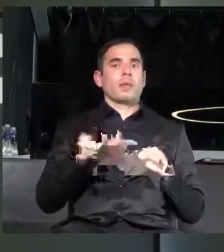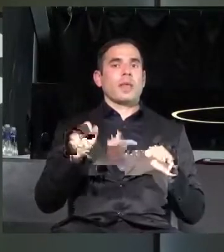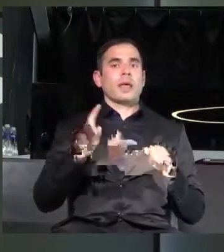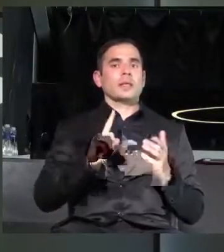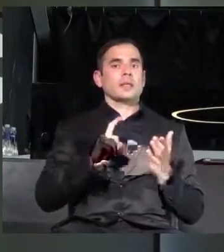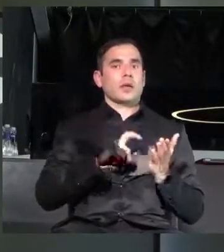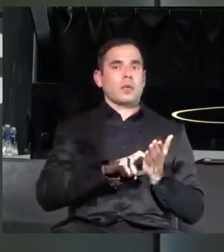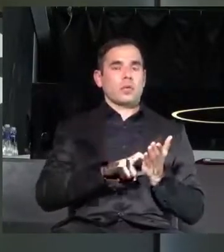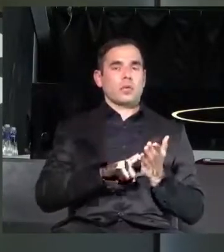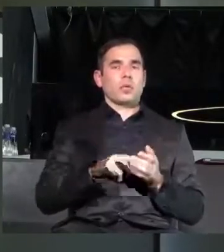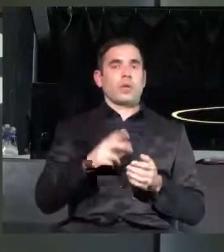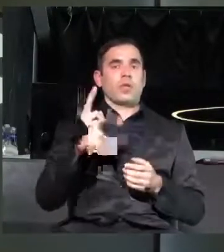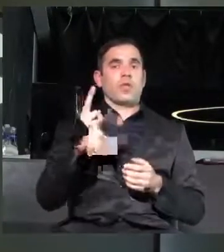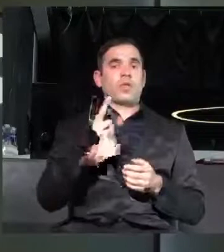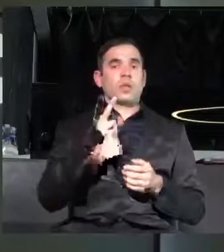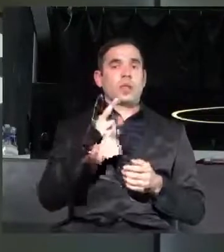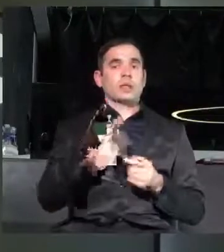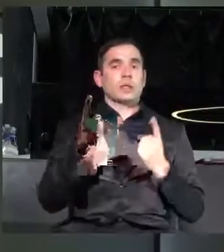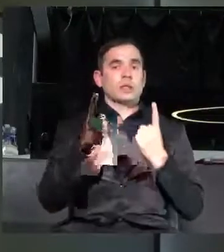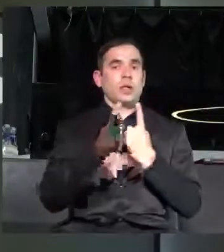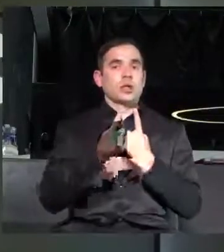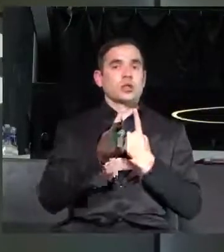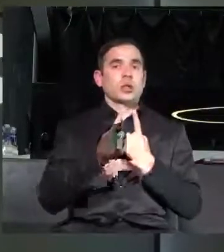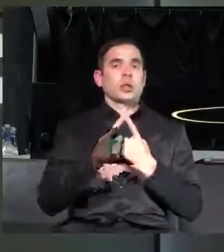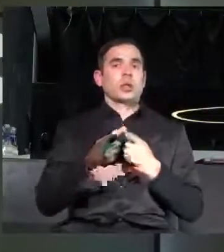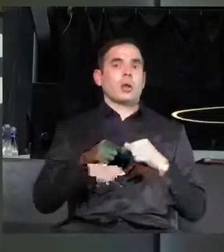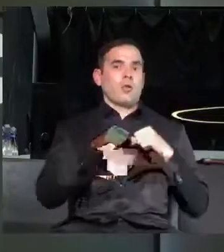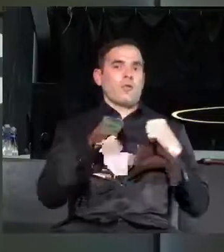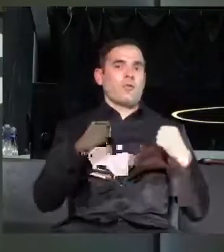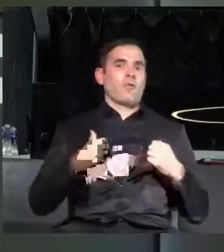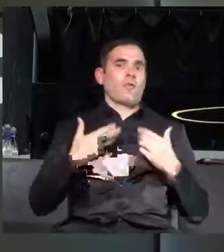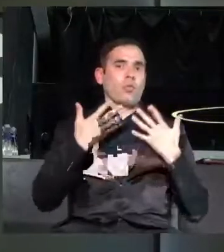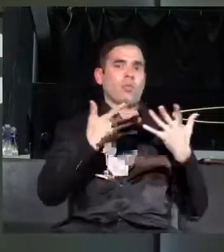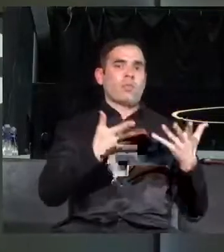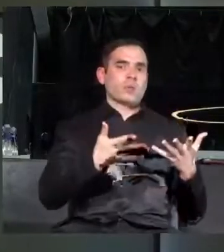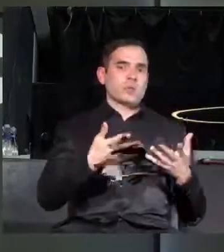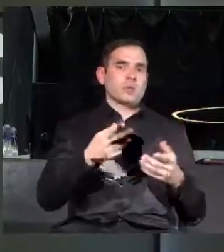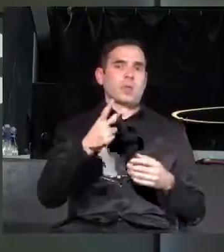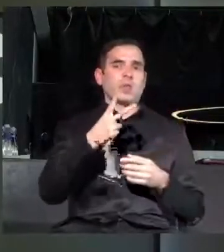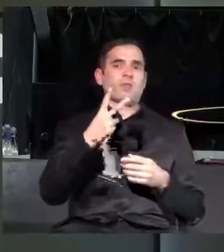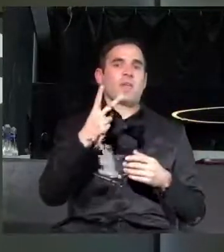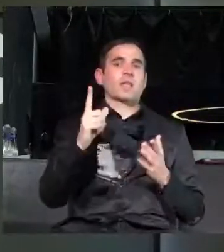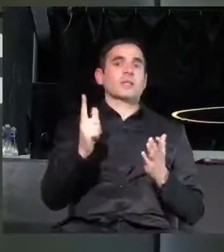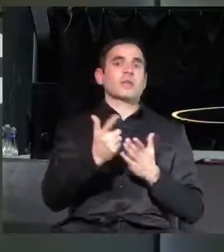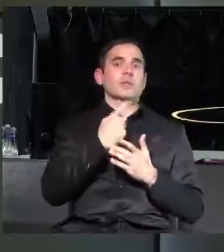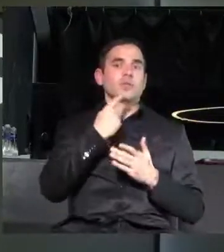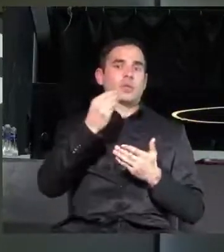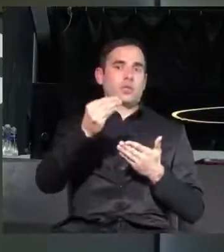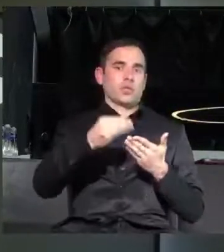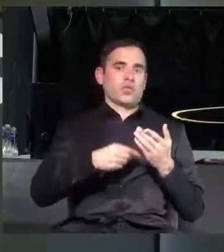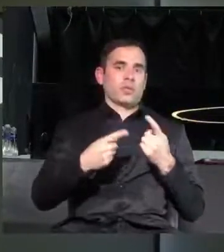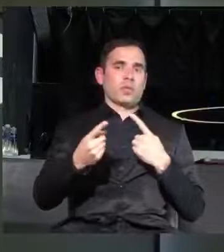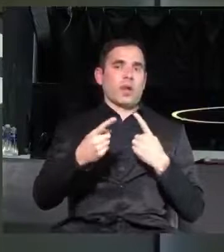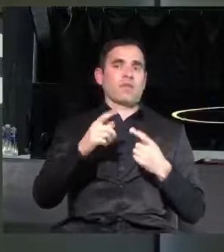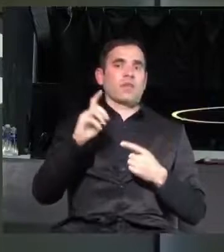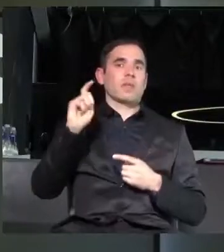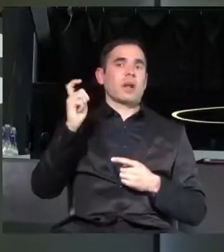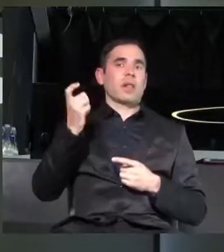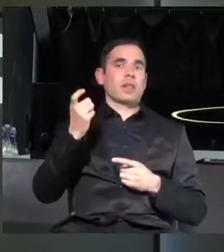година двете се срещат, влюбват се. В 2018 година сключват граждански брак в Гибралтар.